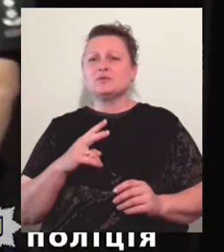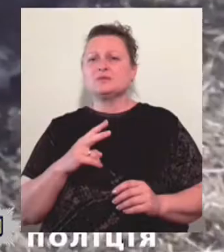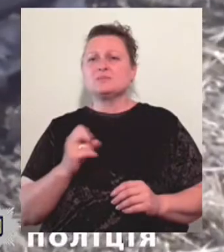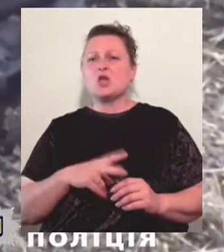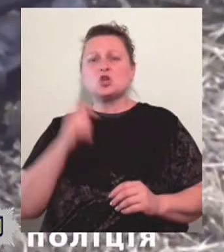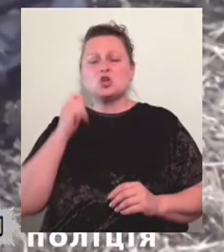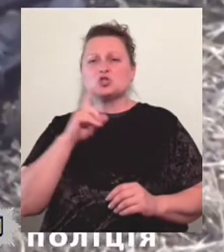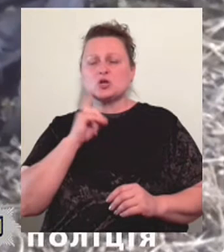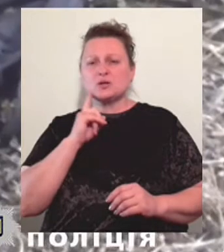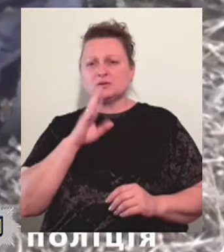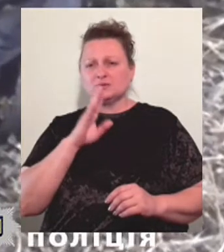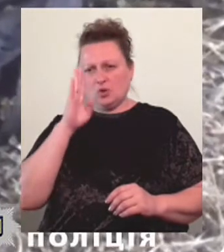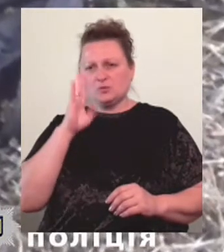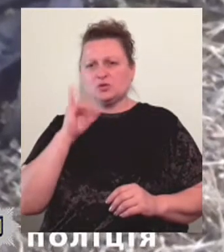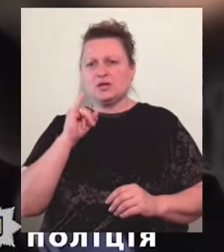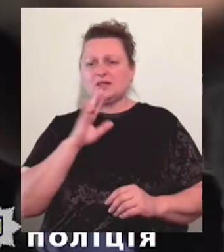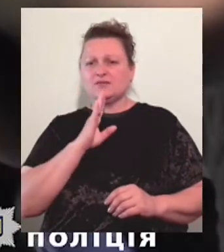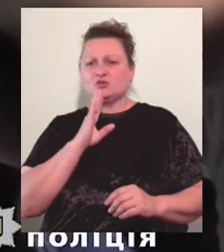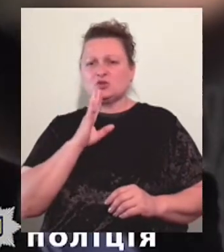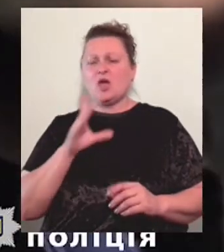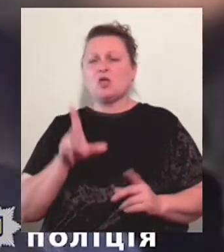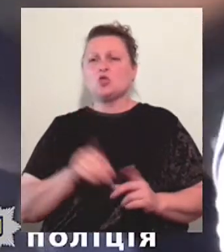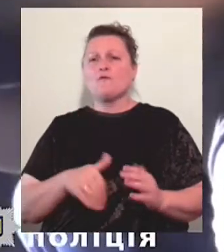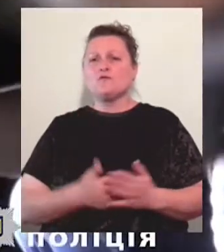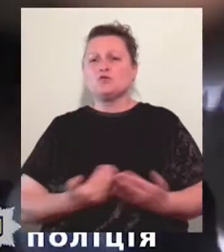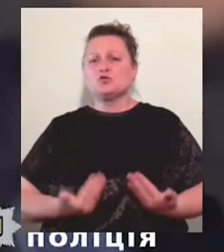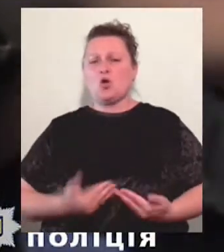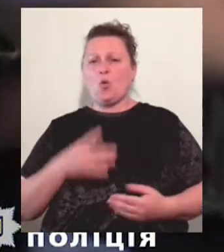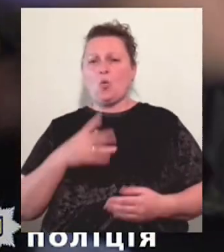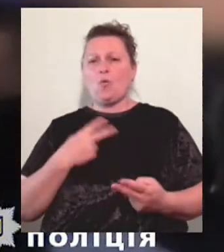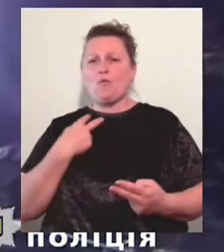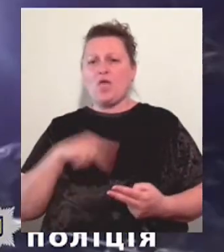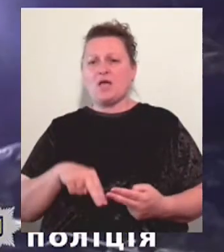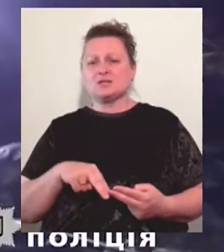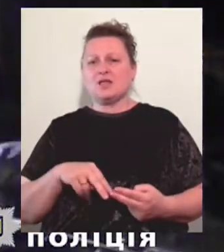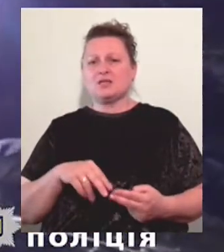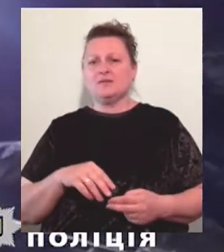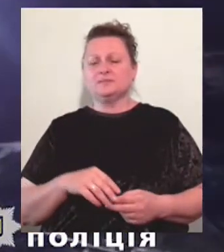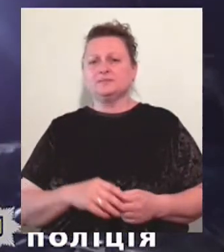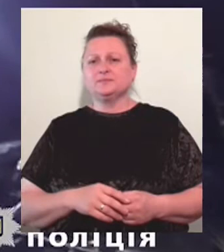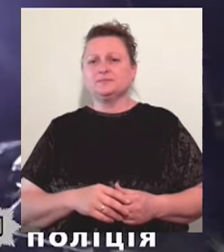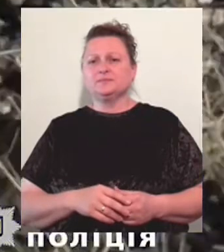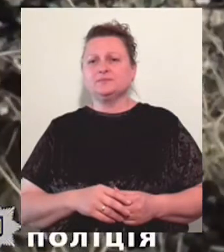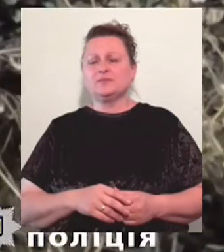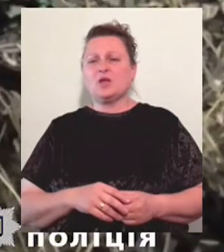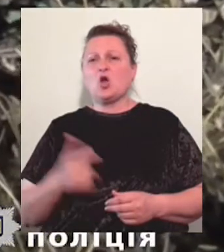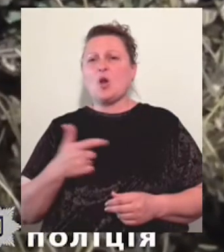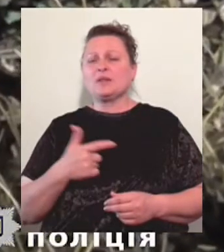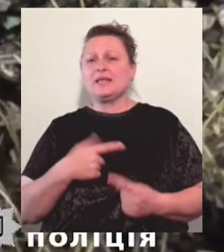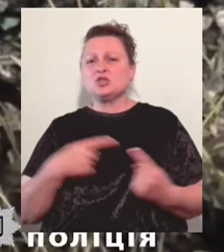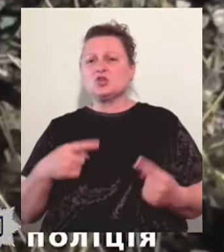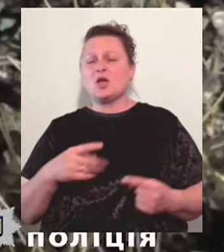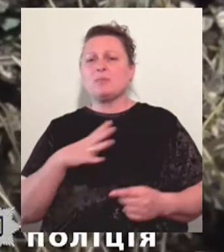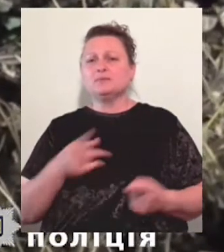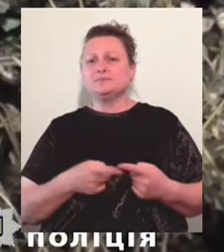Заскоєне їм загрожує довічне ув'язнення. Про це розповів голова Нацполіції Одещини Олег Бех. Громадянин іншої держави орендував